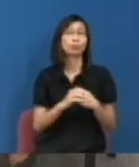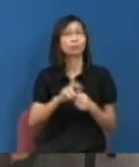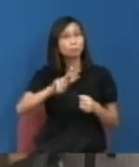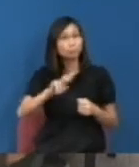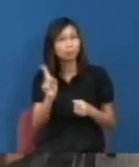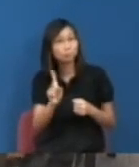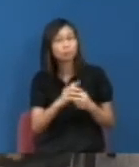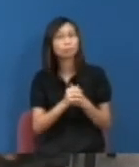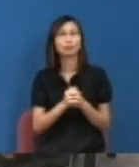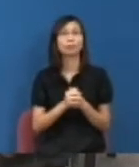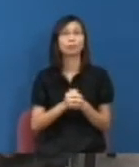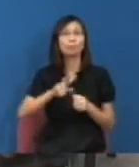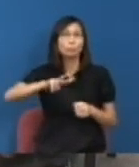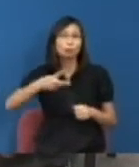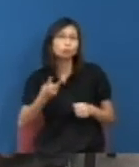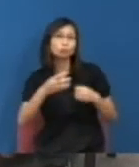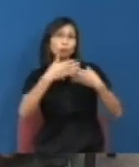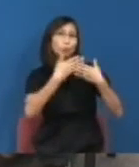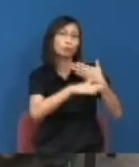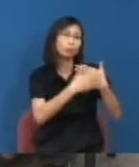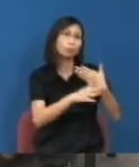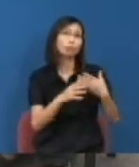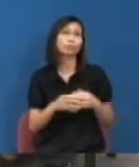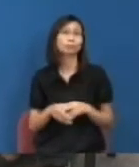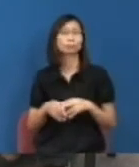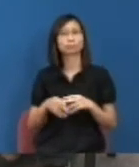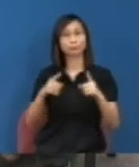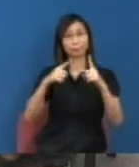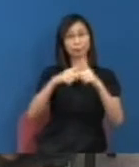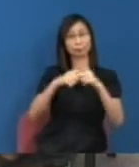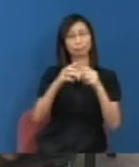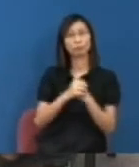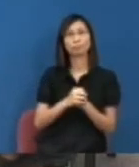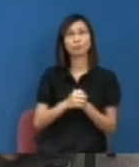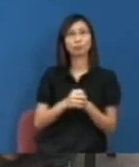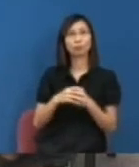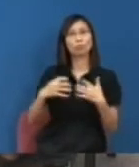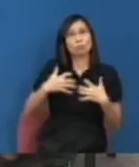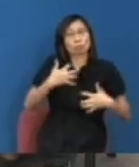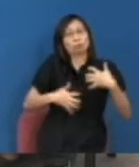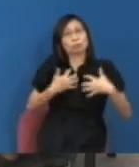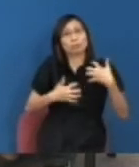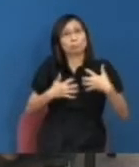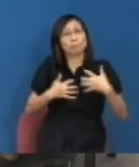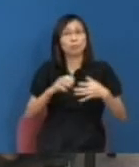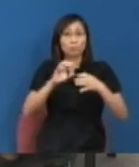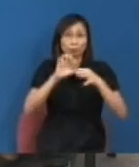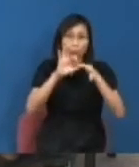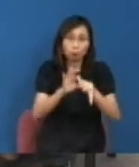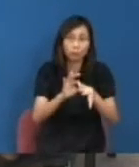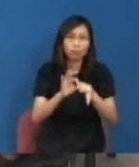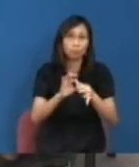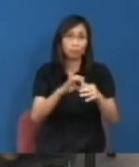旗他們比較急於想去跟中國大陸重新聯繫關係